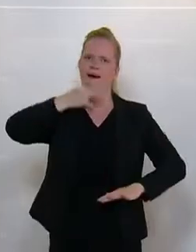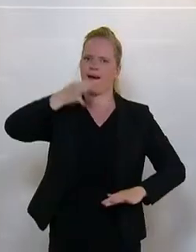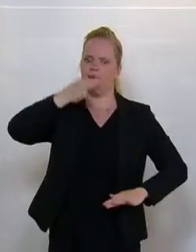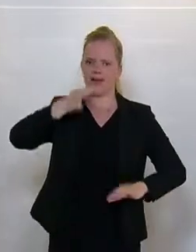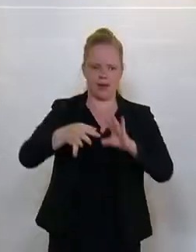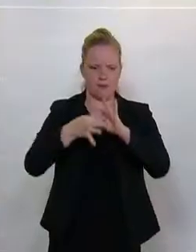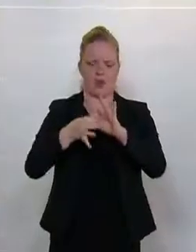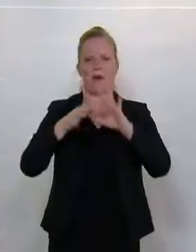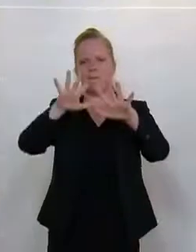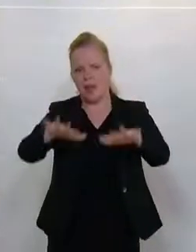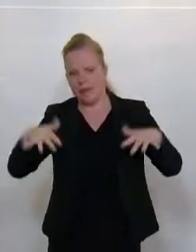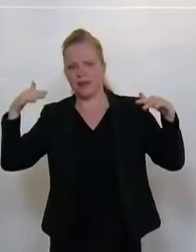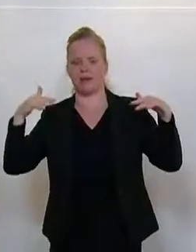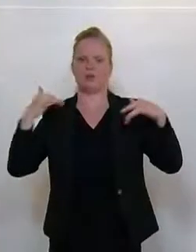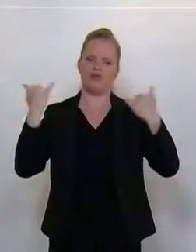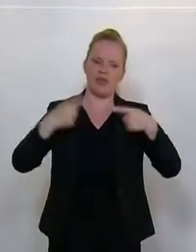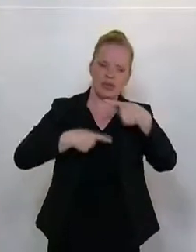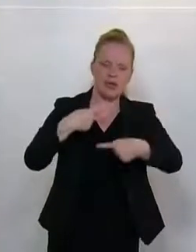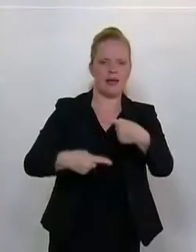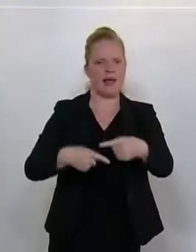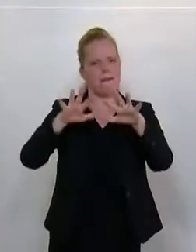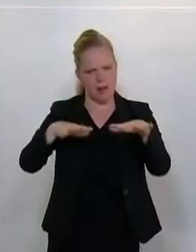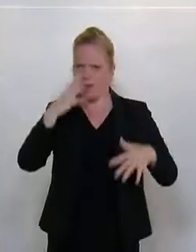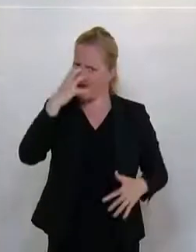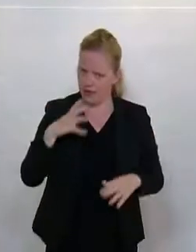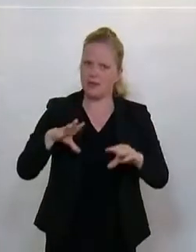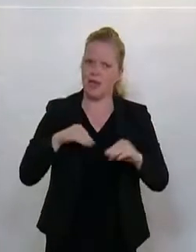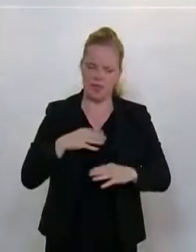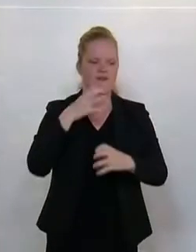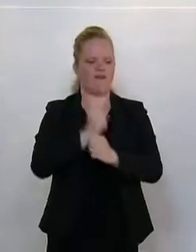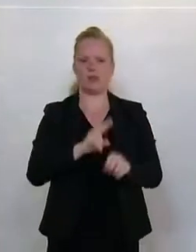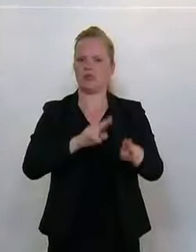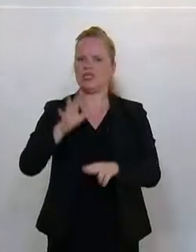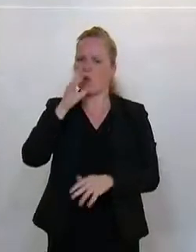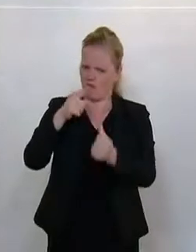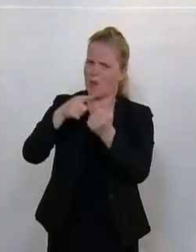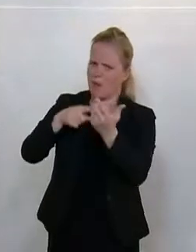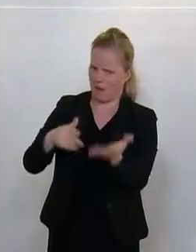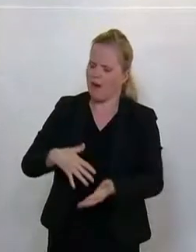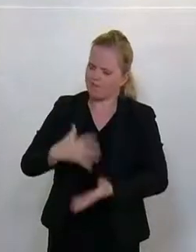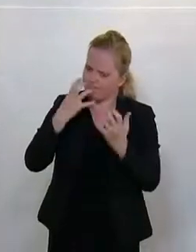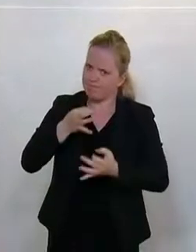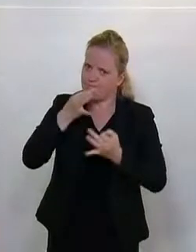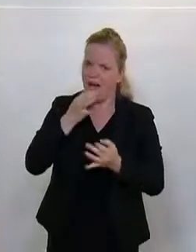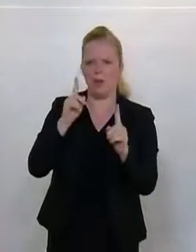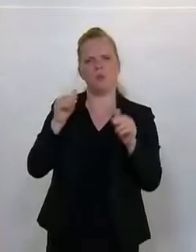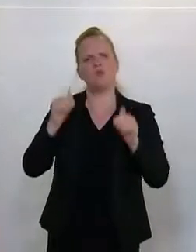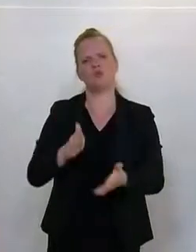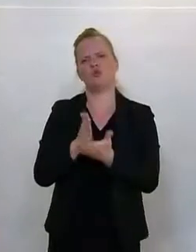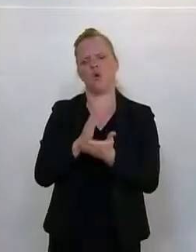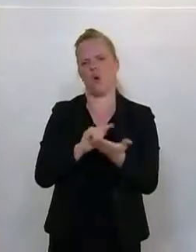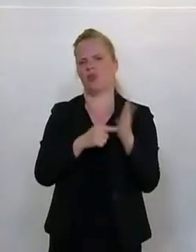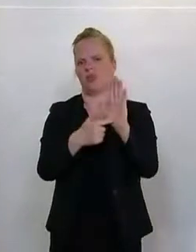wie das ist mit Parlamentarismus und dem Ernstnehmen des Parlaments und des Verfassungsgerichtshofs und all diese Dinge. Aber ich muss schon darauf